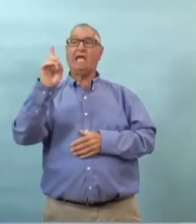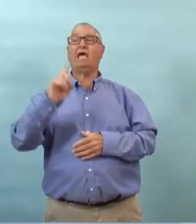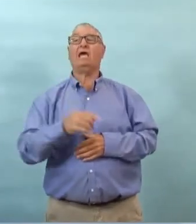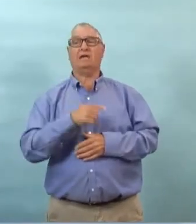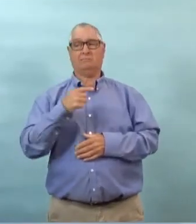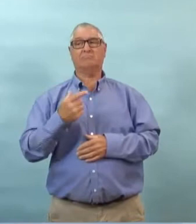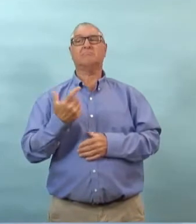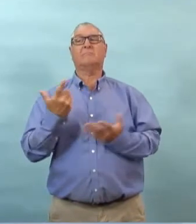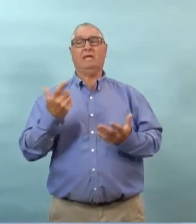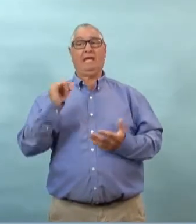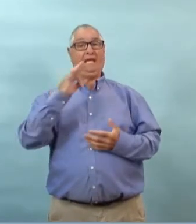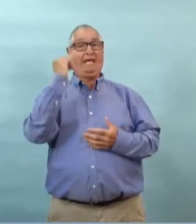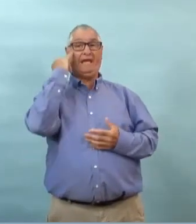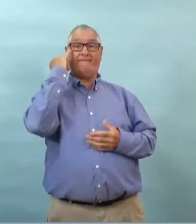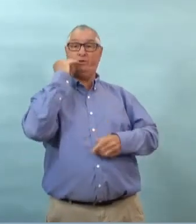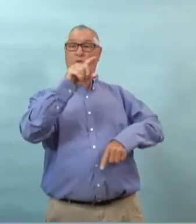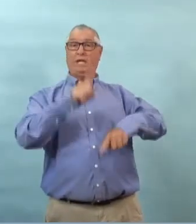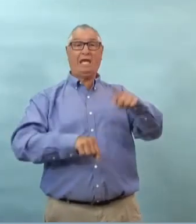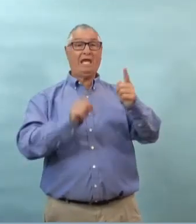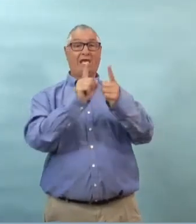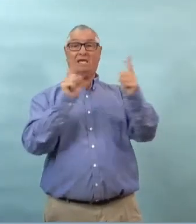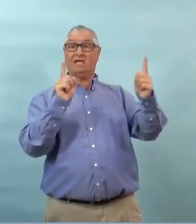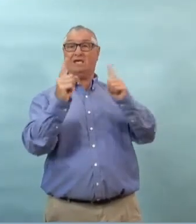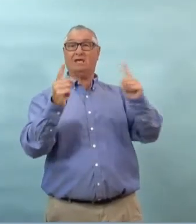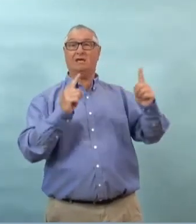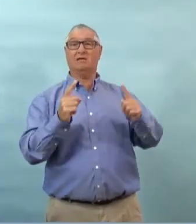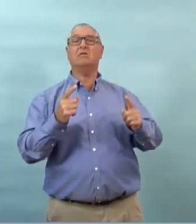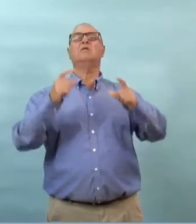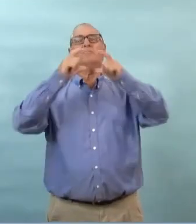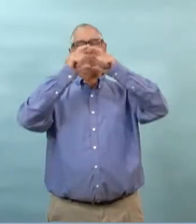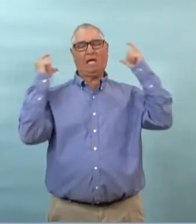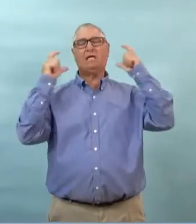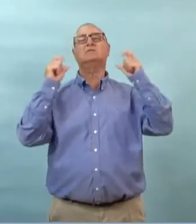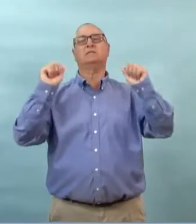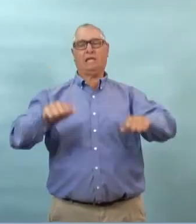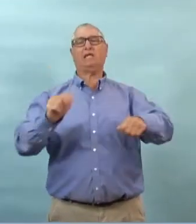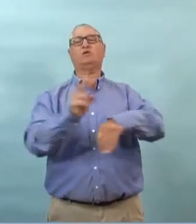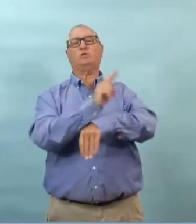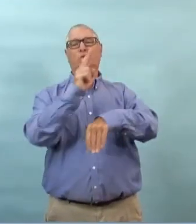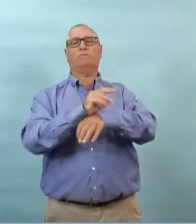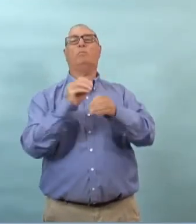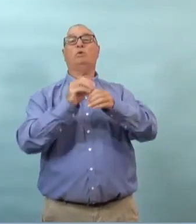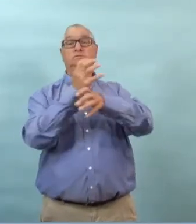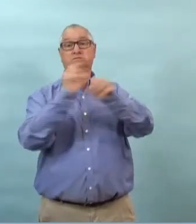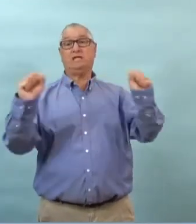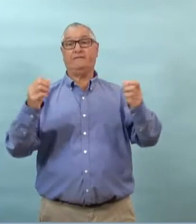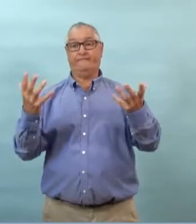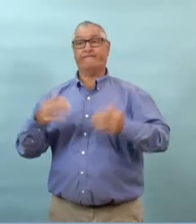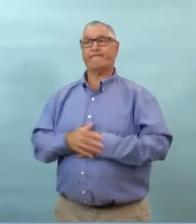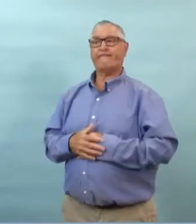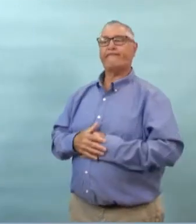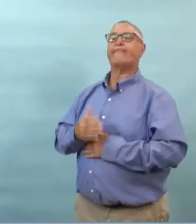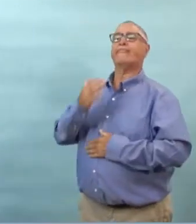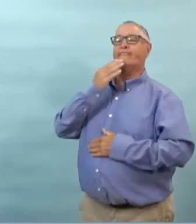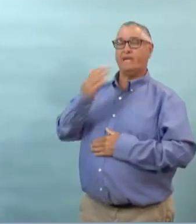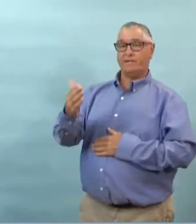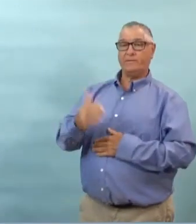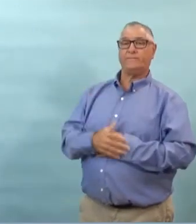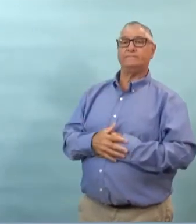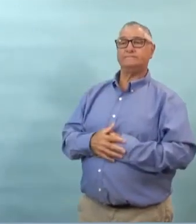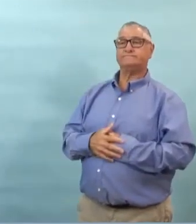a dit que les masques pourraient s'avérer utiles lorsqu'on ne peut pas maintenir l'éloignement physique merci